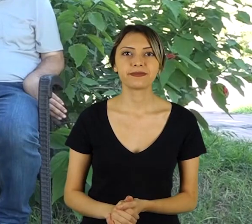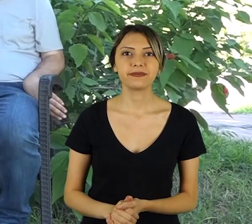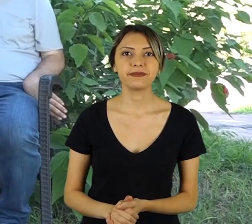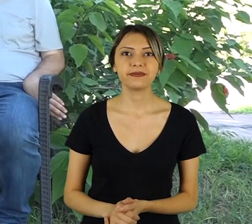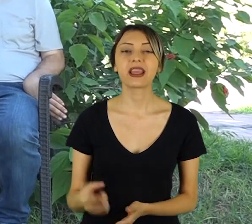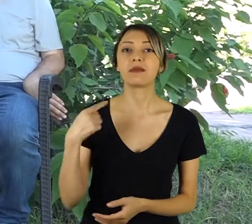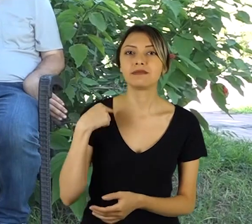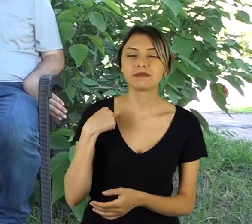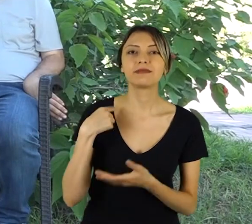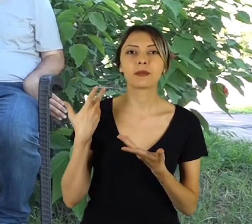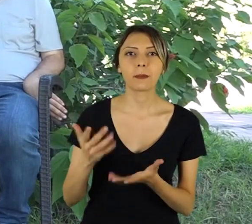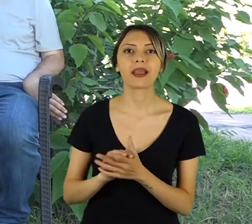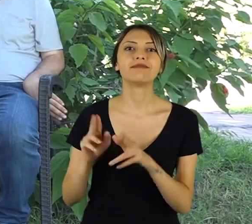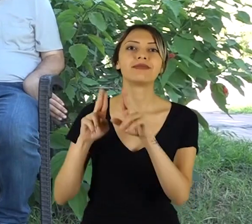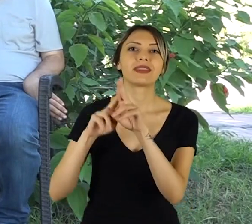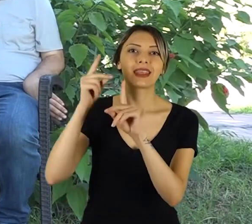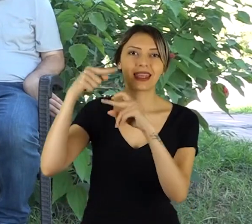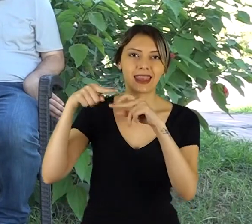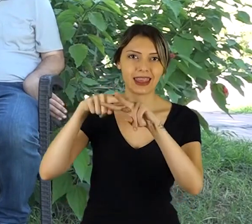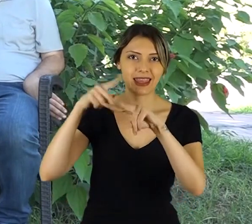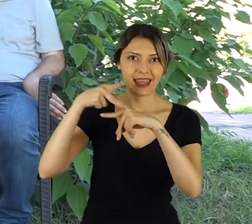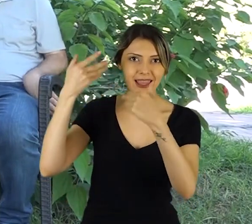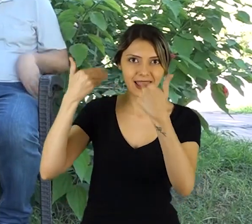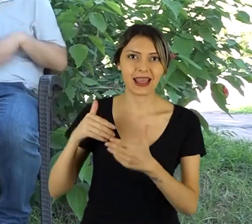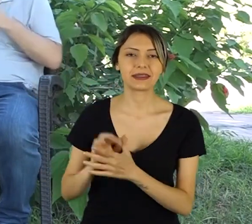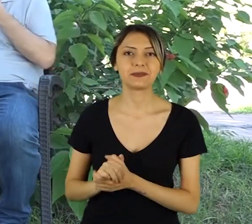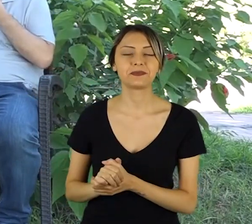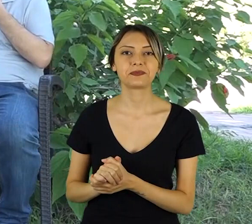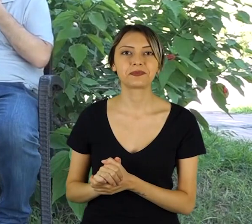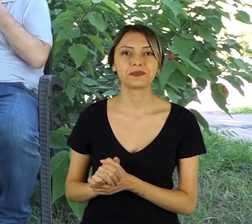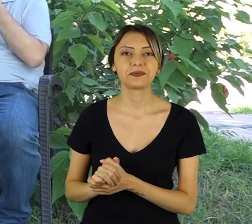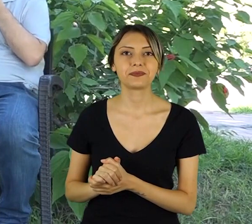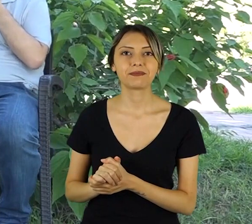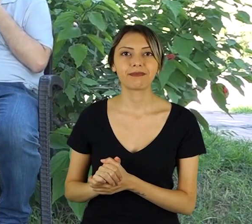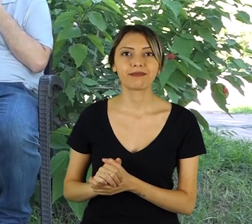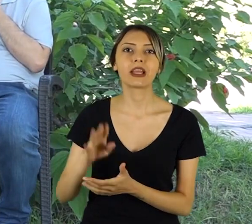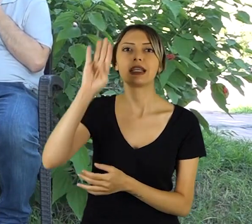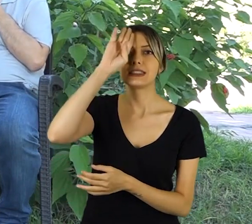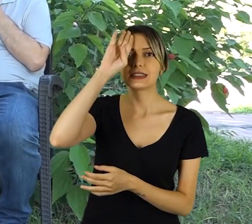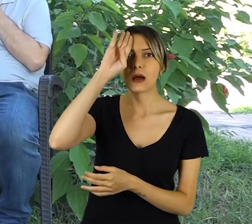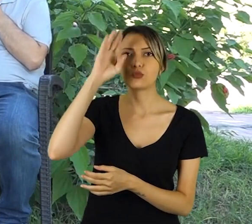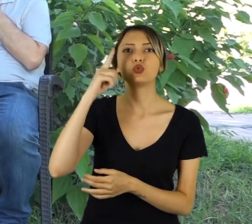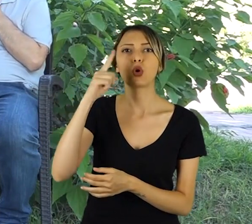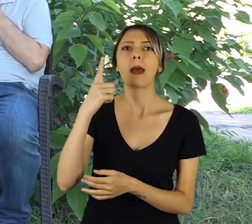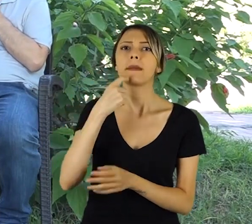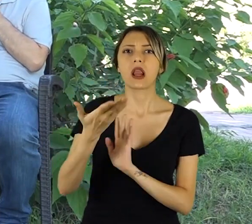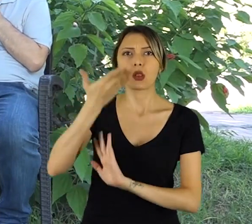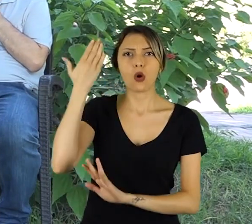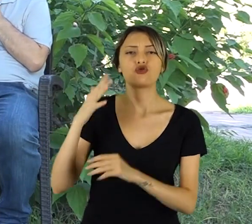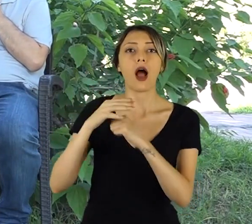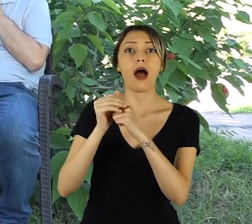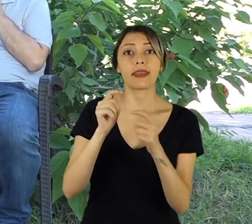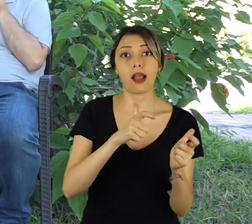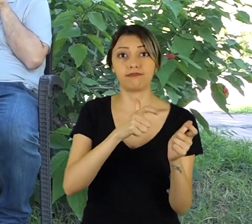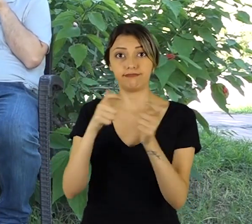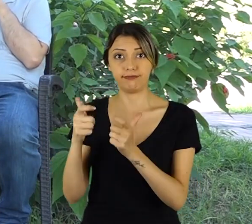Ben Kiraz Polat, İstanbul'dan gelmeyim. 20 yıldır Antalya'da